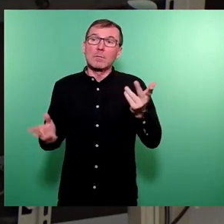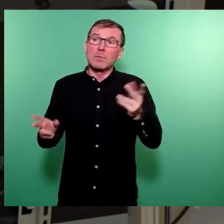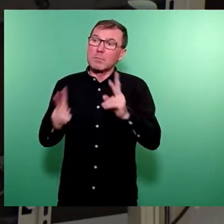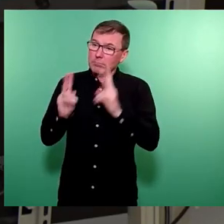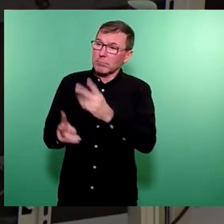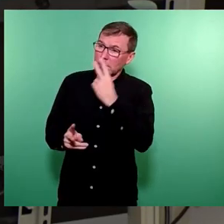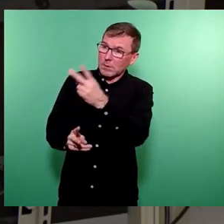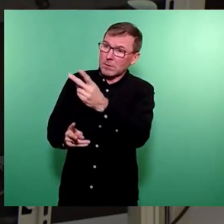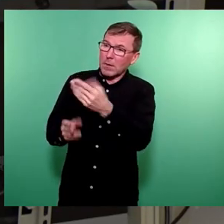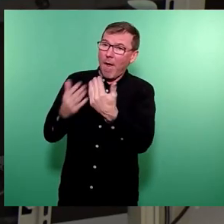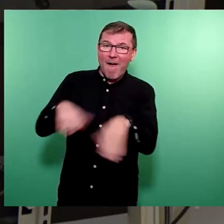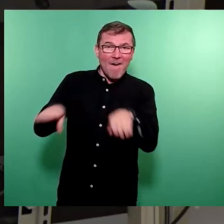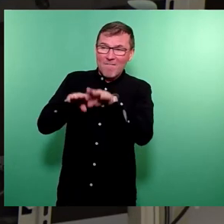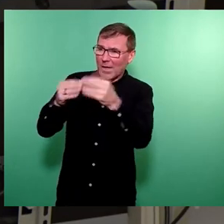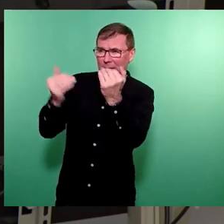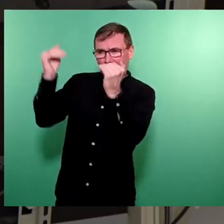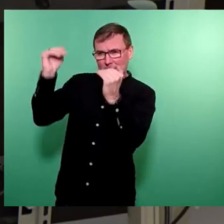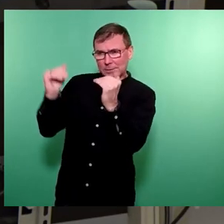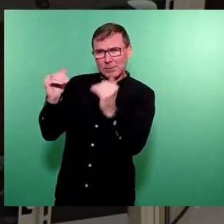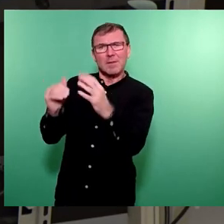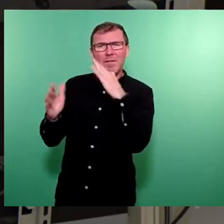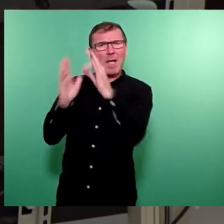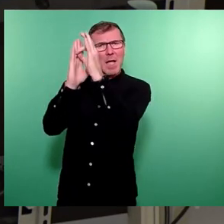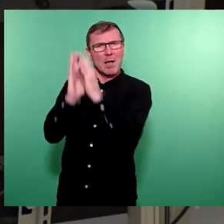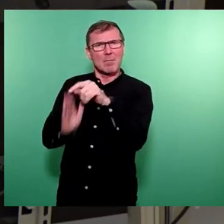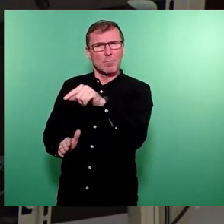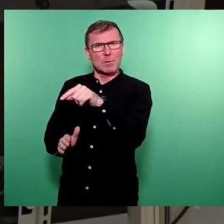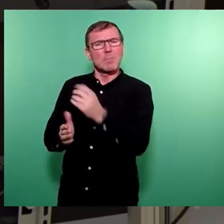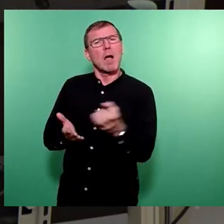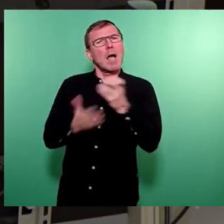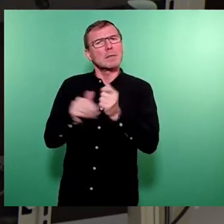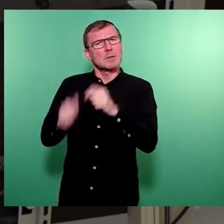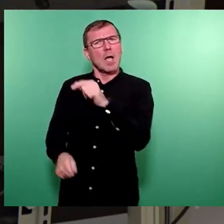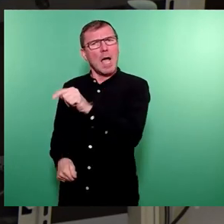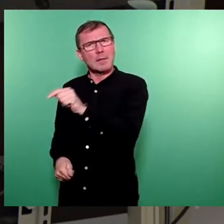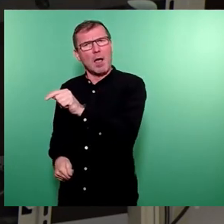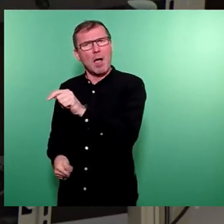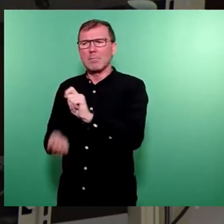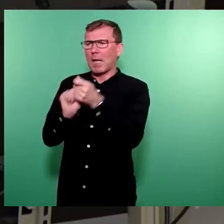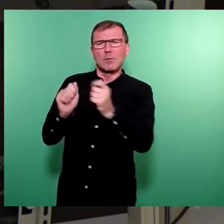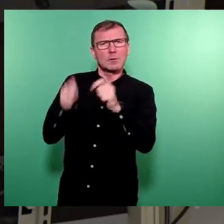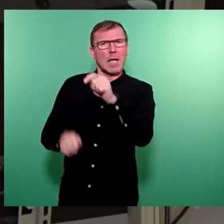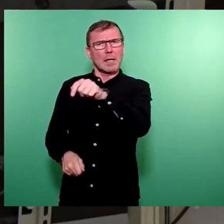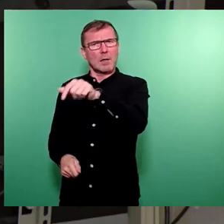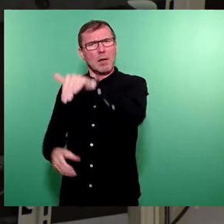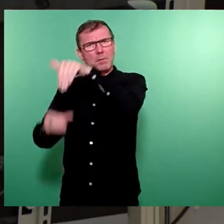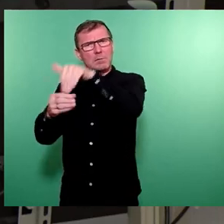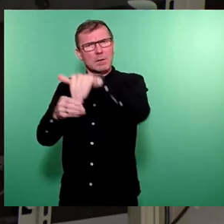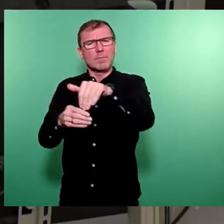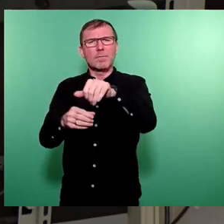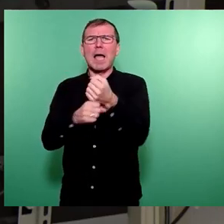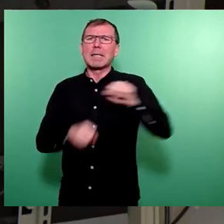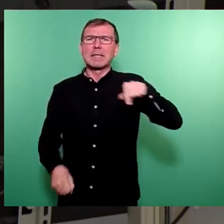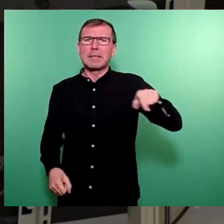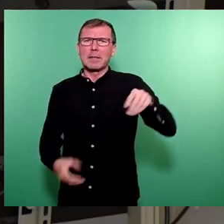Abgleich macht, viele Punkte, die im Ersetzungsantrag oder Änderungsantrag der Dissidenten drin